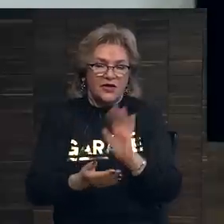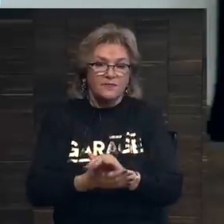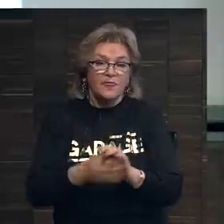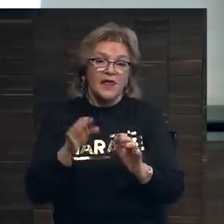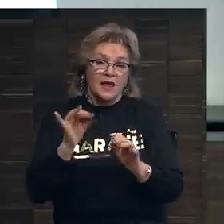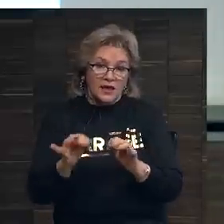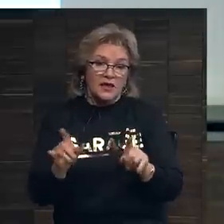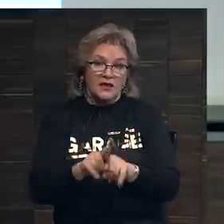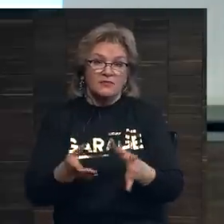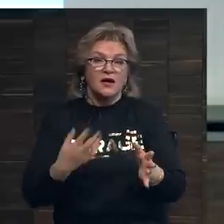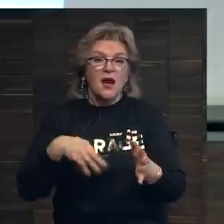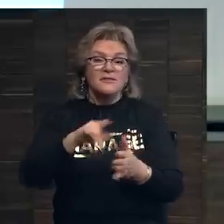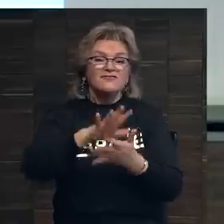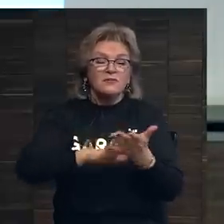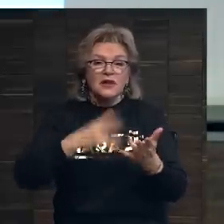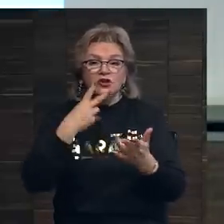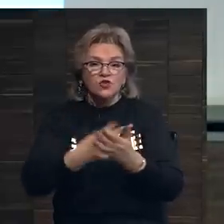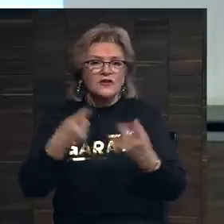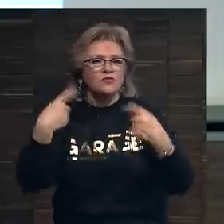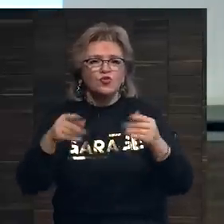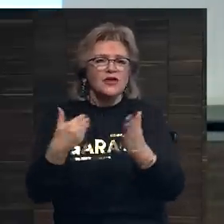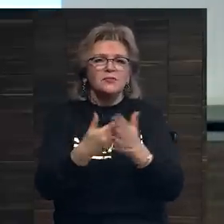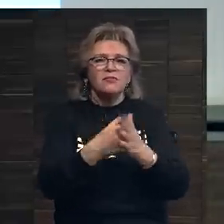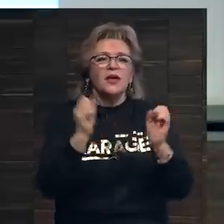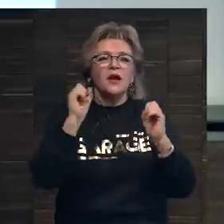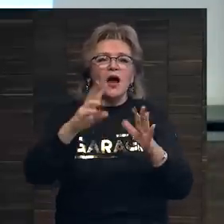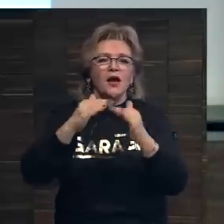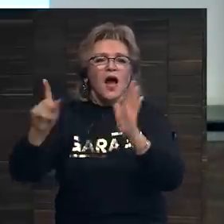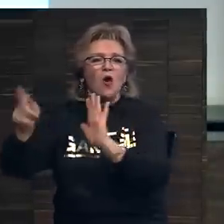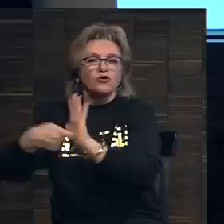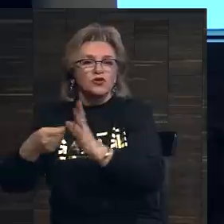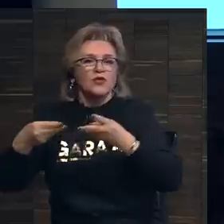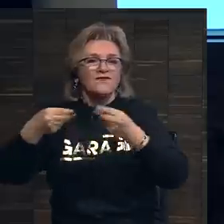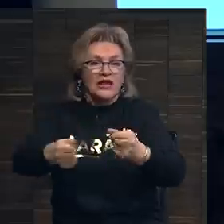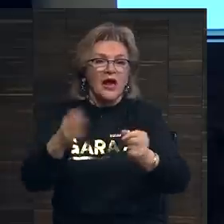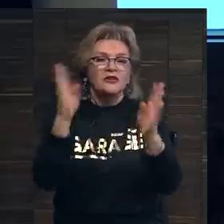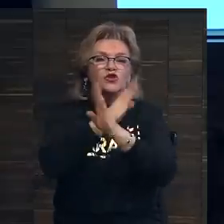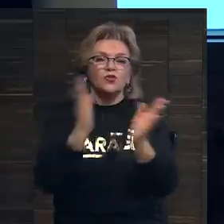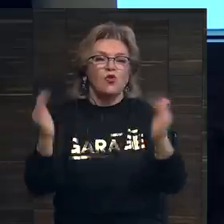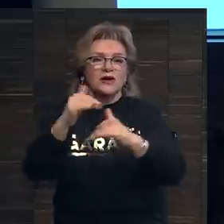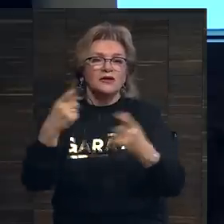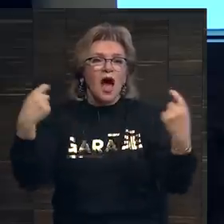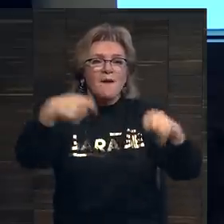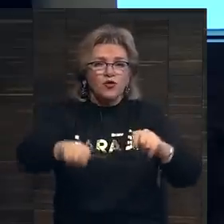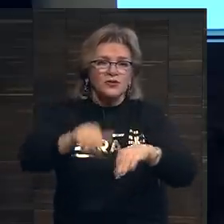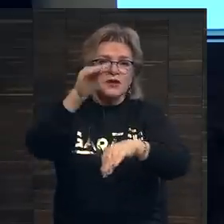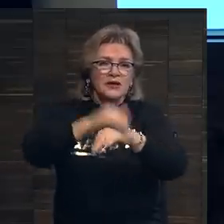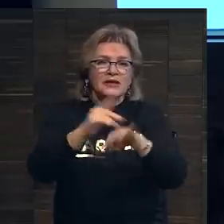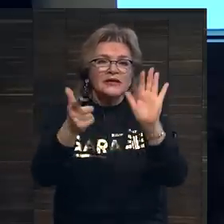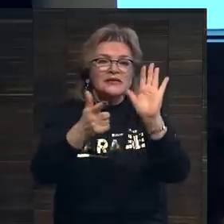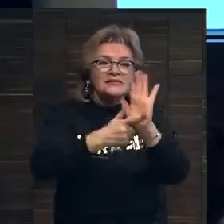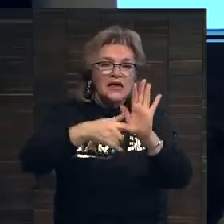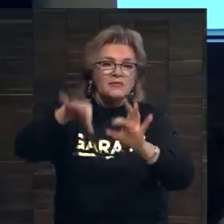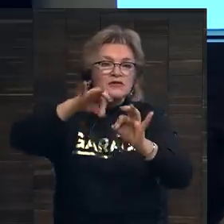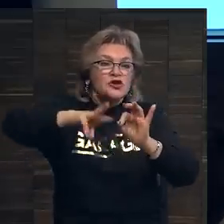И мы с вами дальше увидим другие примеры того, как аукцион влияет на судьбу картины. А продали ее в реальности за 7